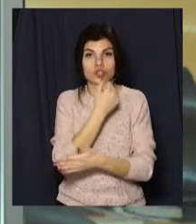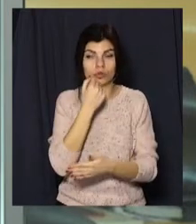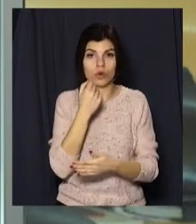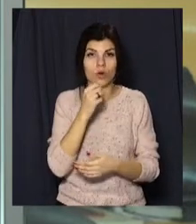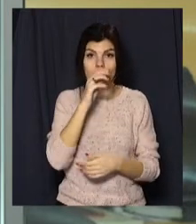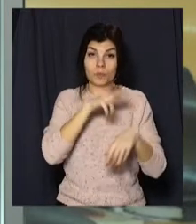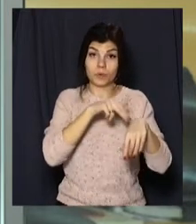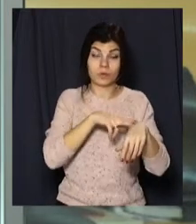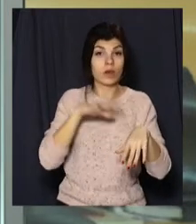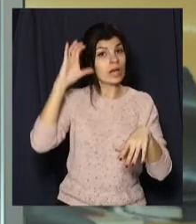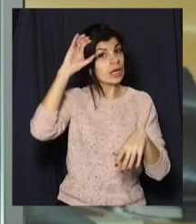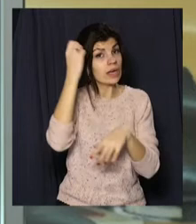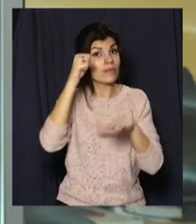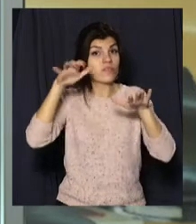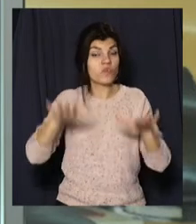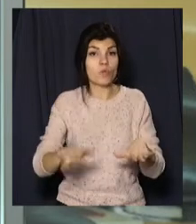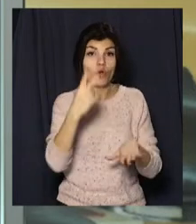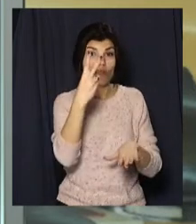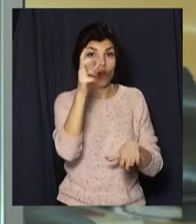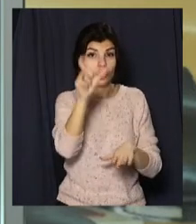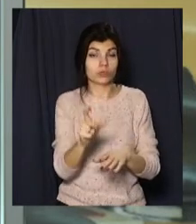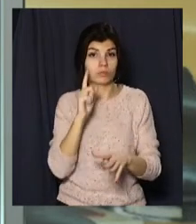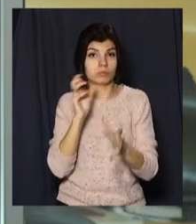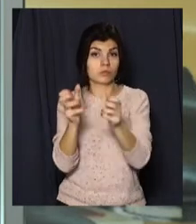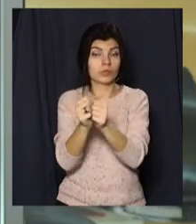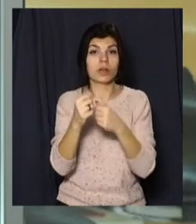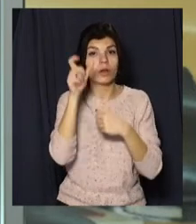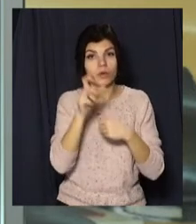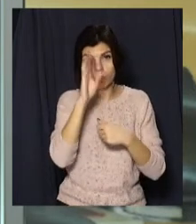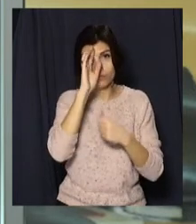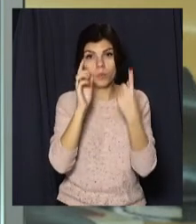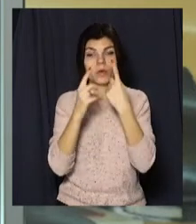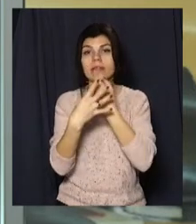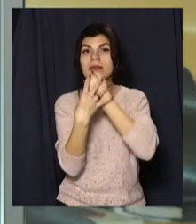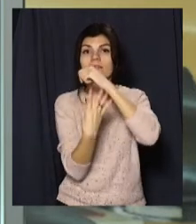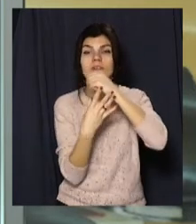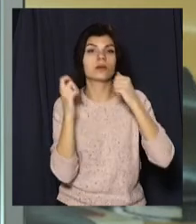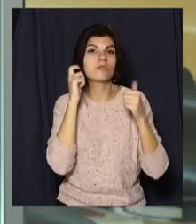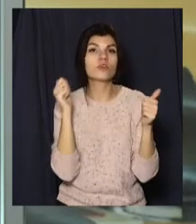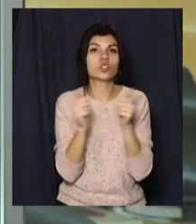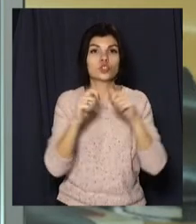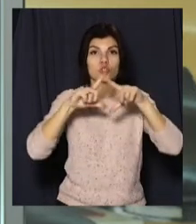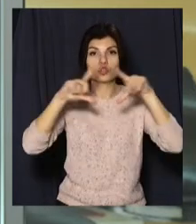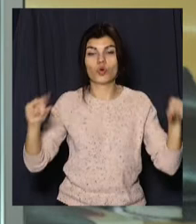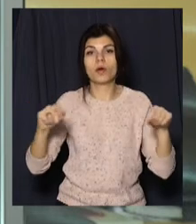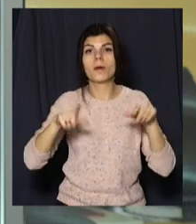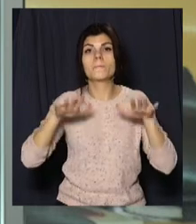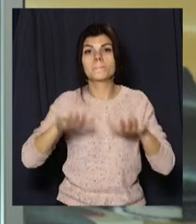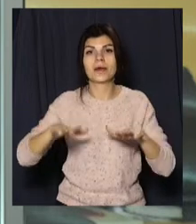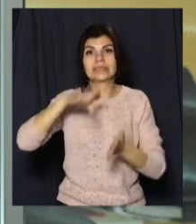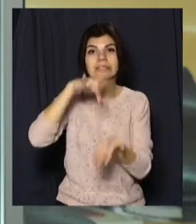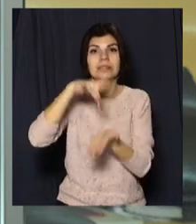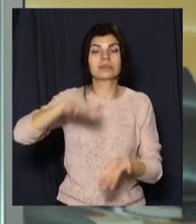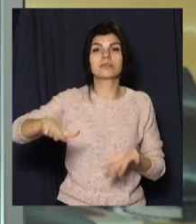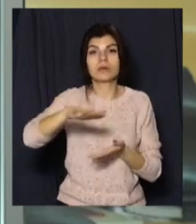двох чоловіків у Кривому Розі. Одного 19-річного збувача затримали неподалік школи у Центральному міському районі.